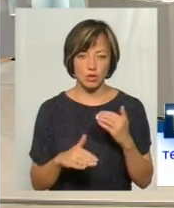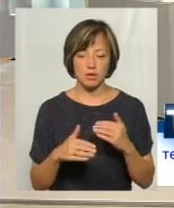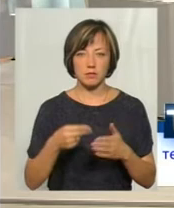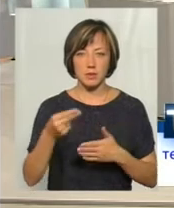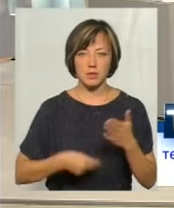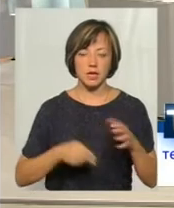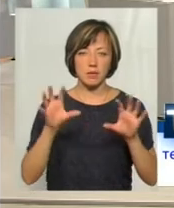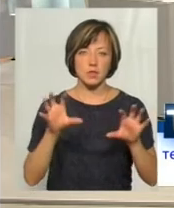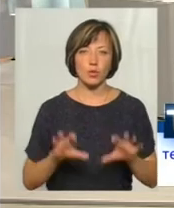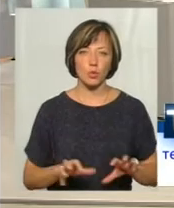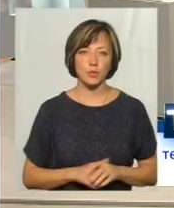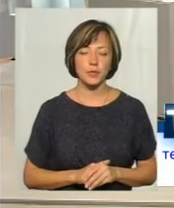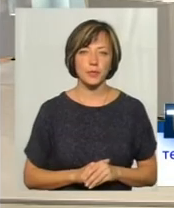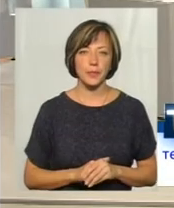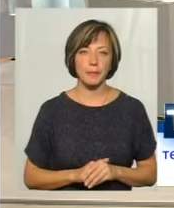підписанням закону.